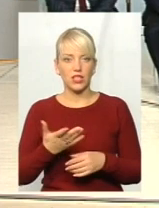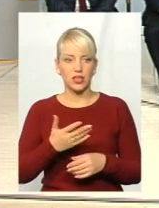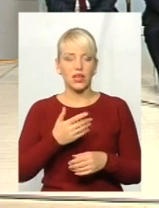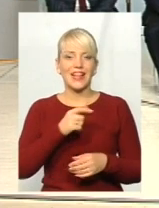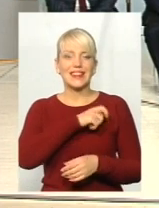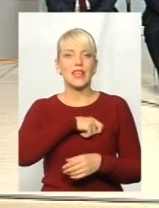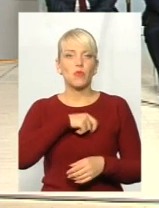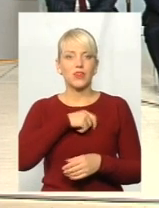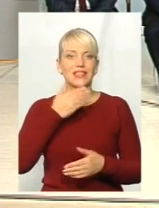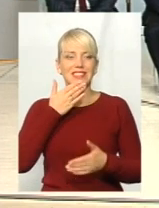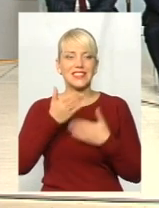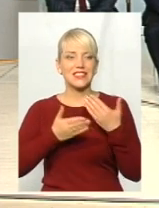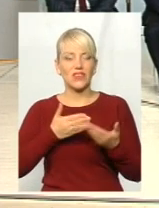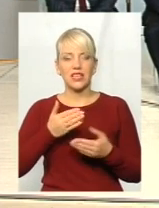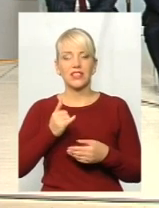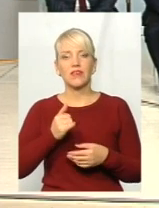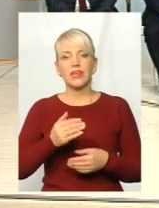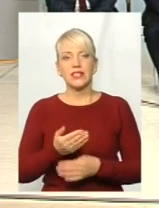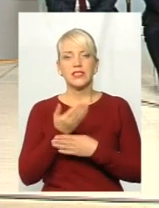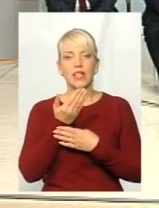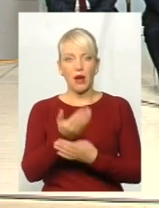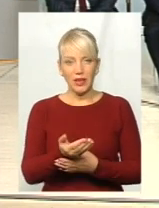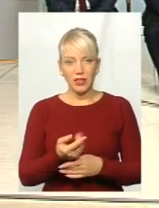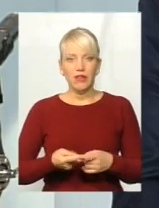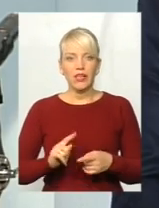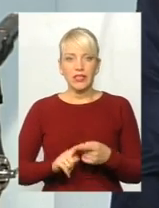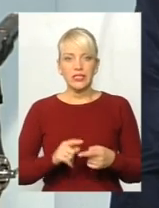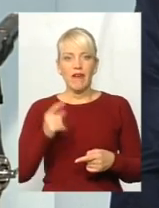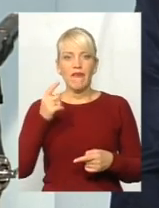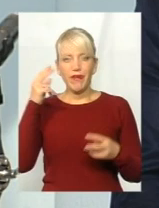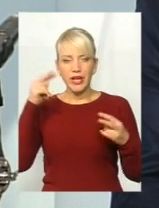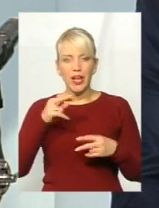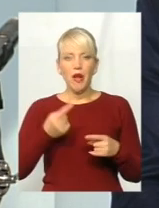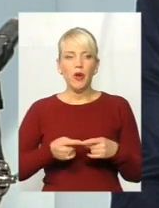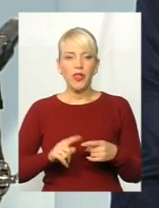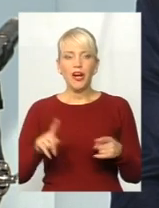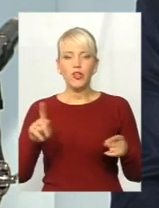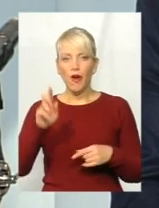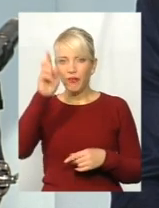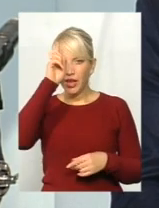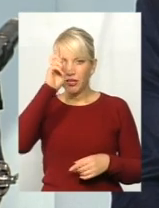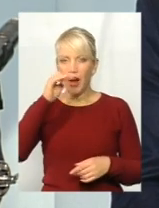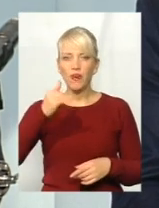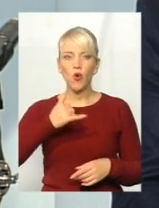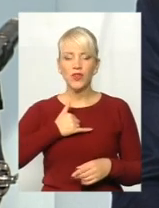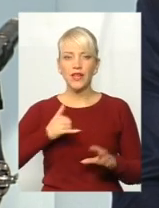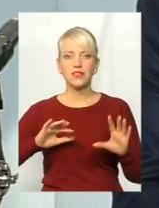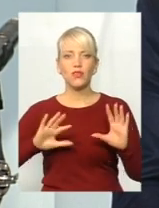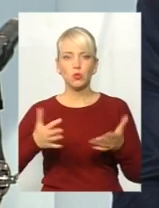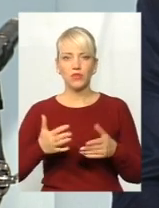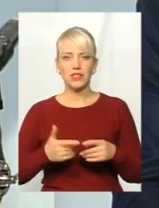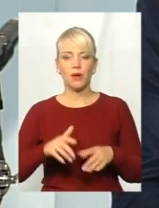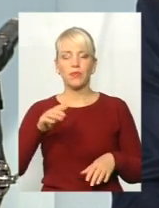звернень, першу чергу депутатських запитів свідчить про те, що в нас, в державі, відбувається процес